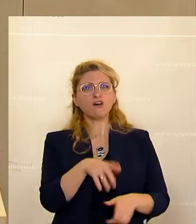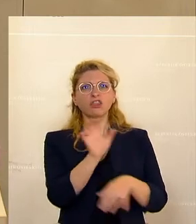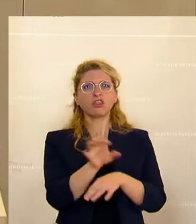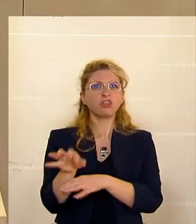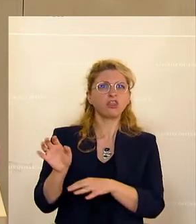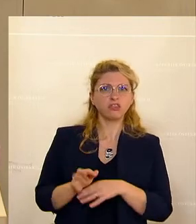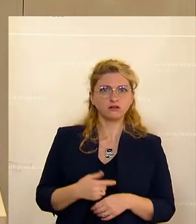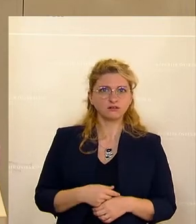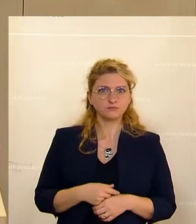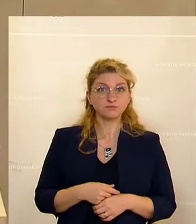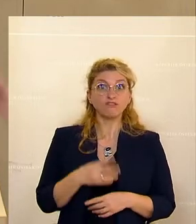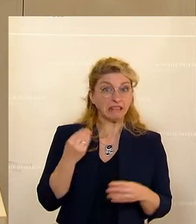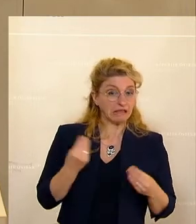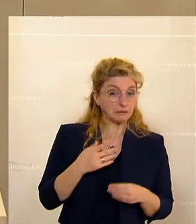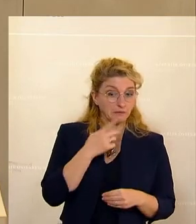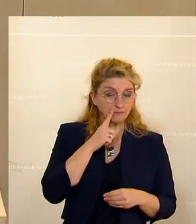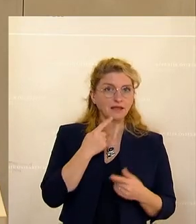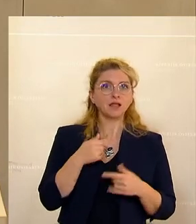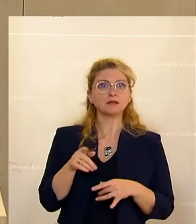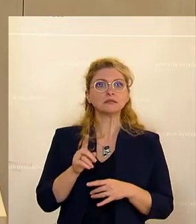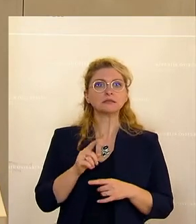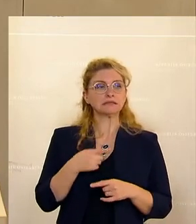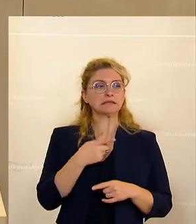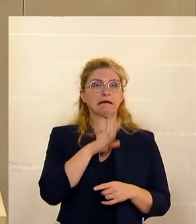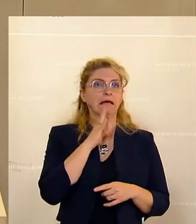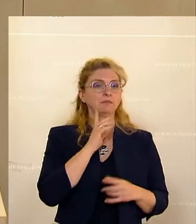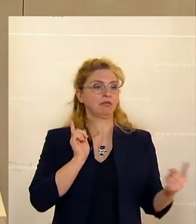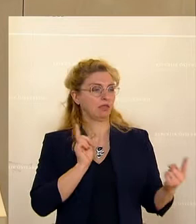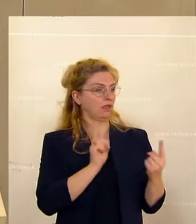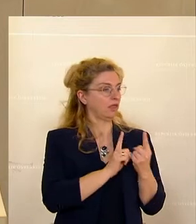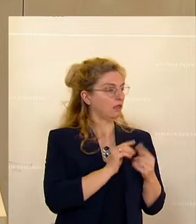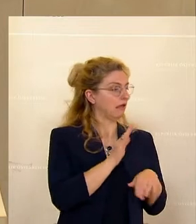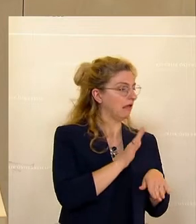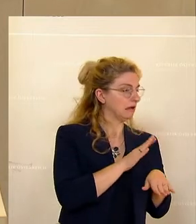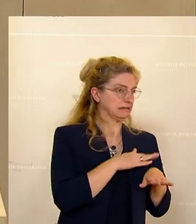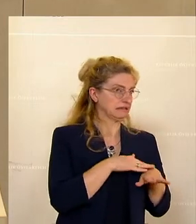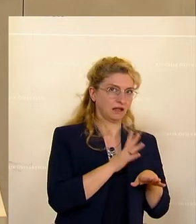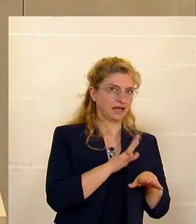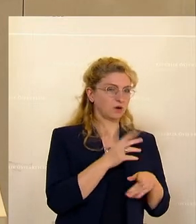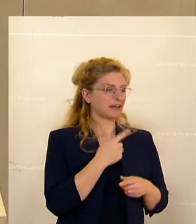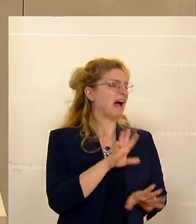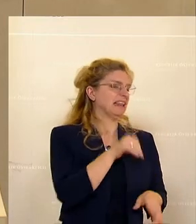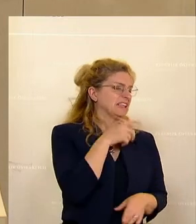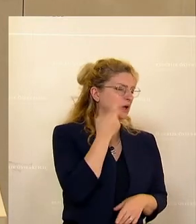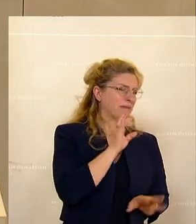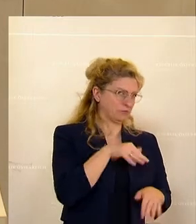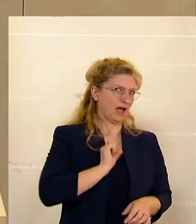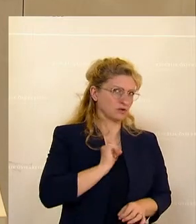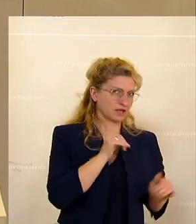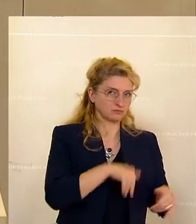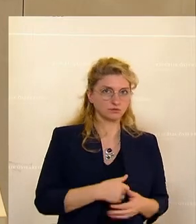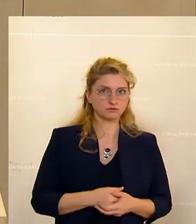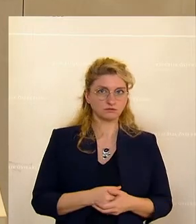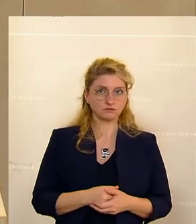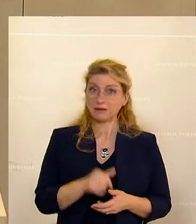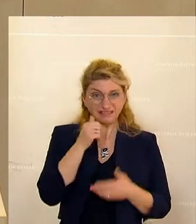vorbeischauen und meinen, das war nicht so gemord, du musst das schon aushalten. Die unrichtigen Vorwürfe bleiben aber